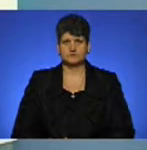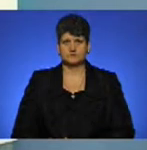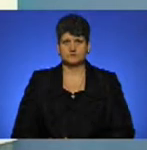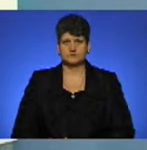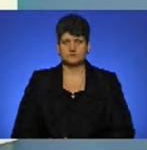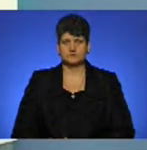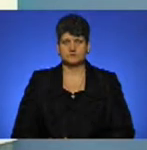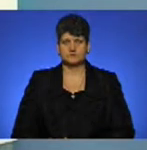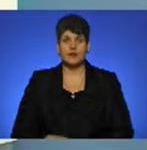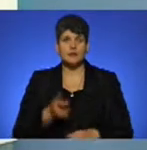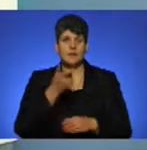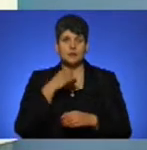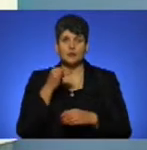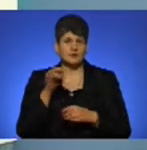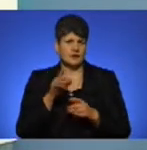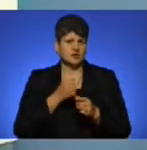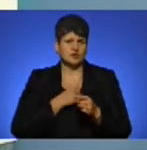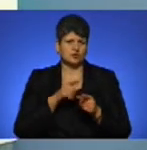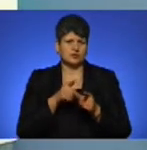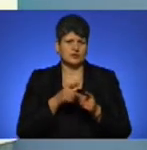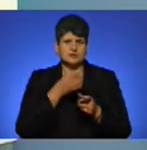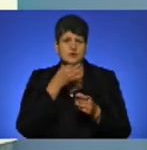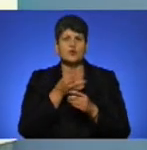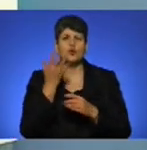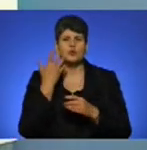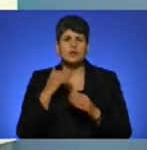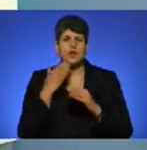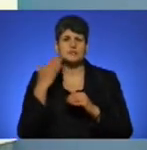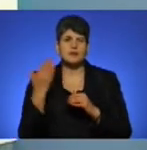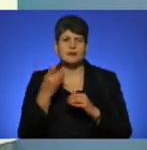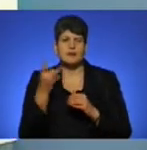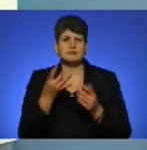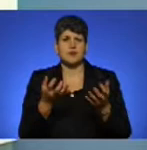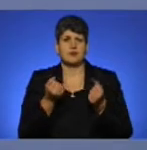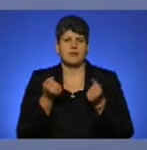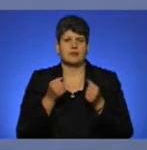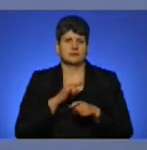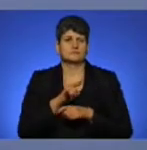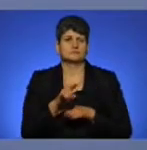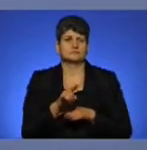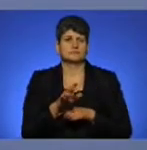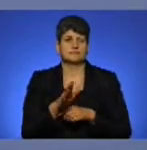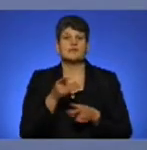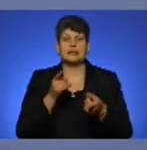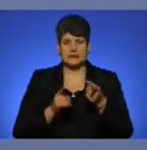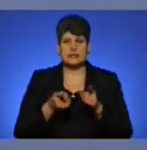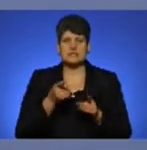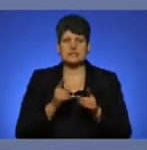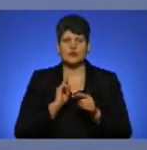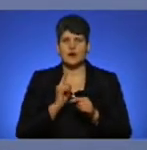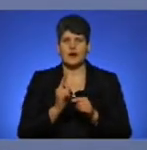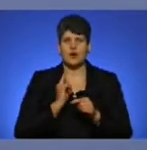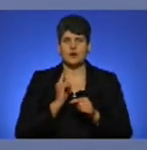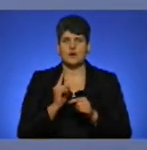Пане Юрій, на жаль, тут не вказано, коли востаннє Тернопільський аеропорт приймав регулярні рейси. Дійсно, регулярні